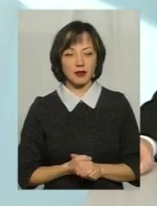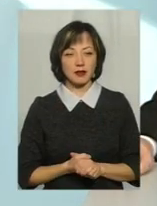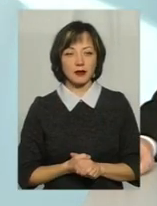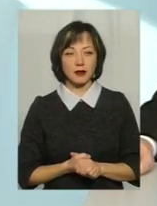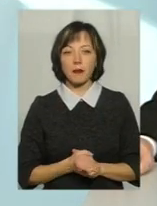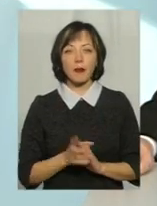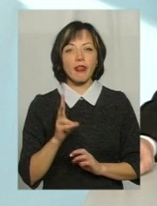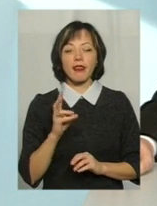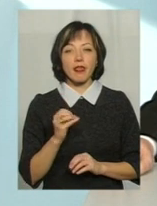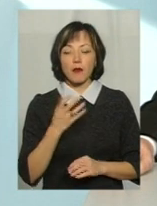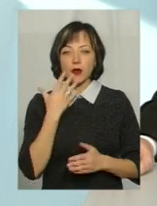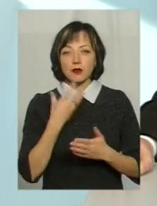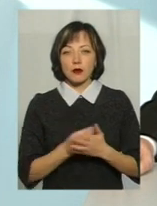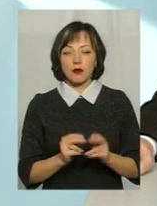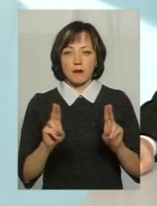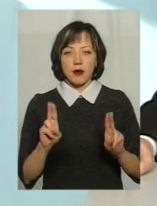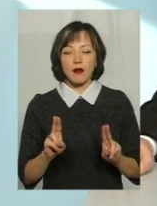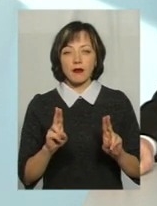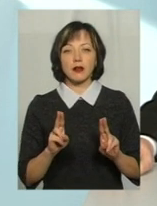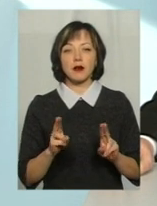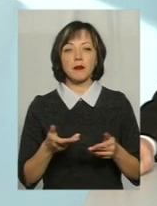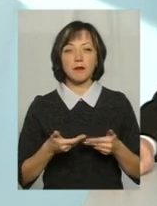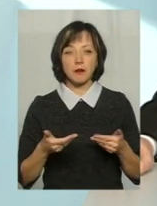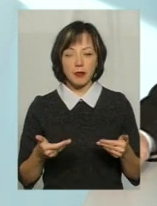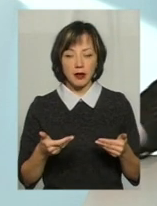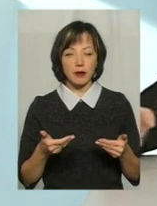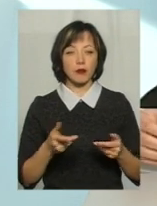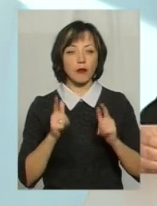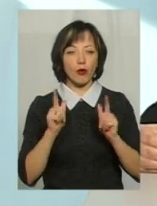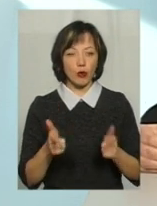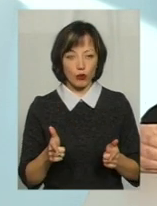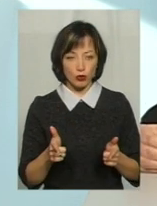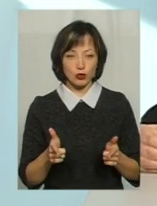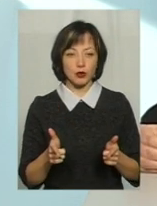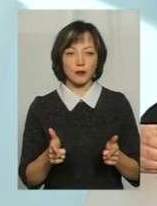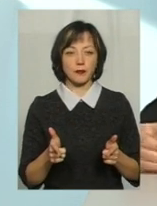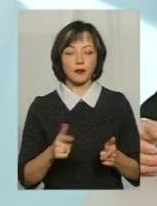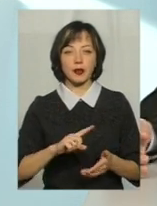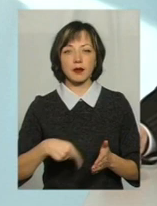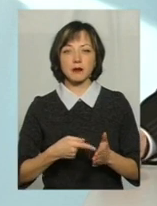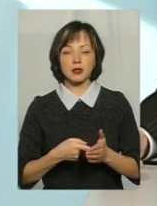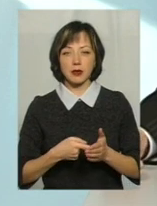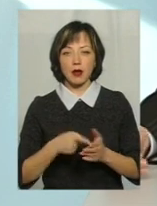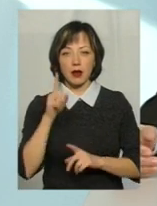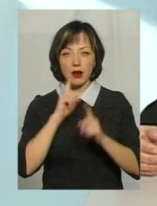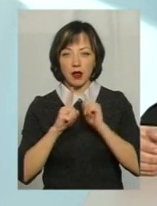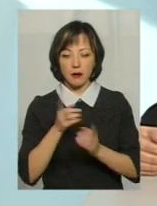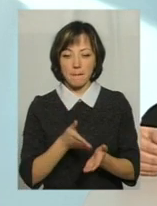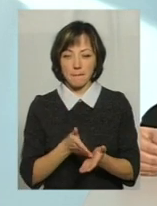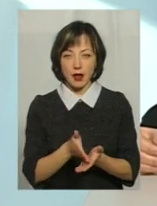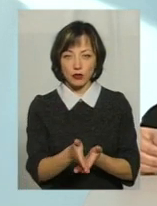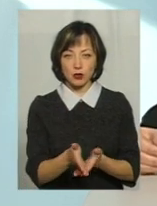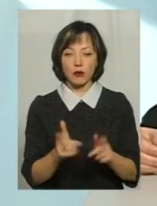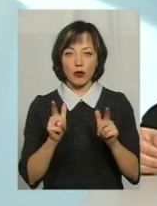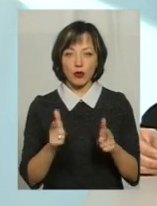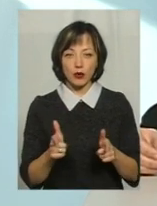зовсім він їде по своїх правилах, тому що ми погоджуємо міська рада маршрут і ми